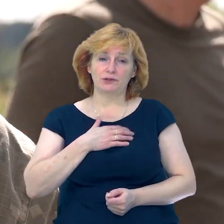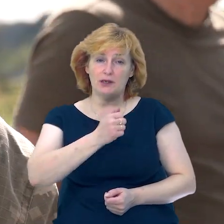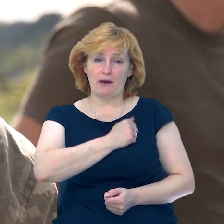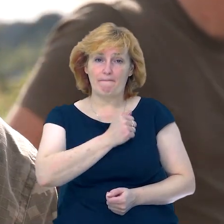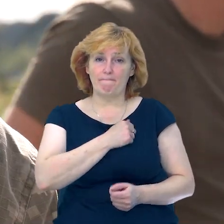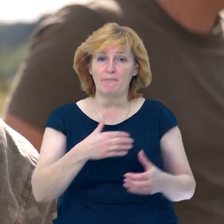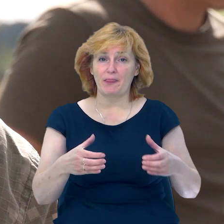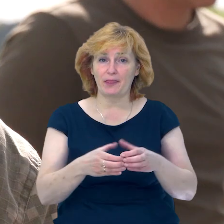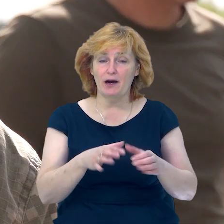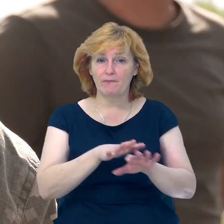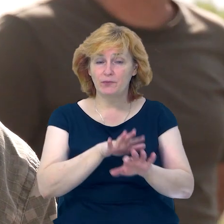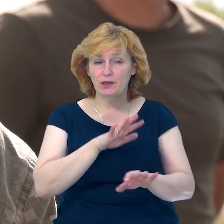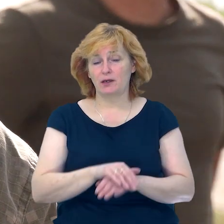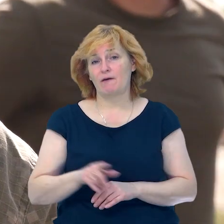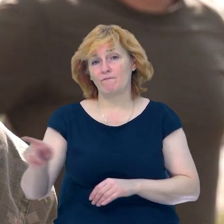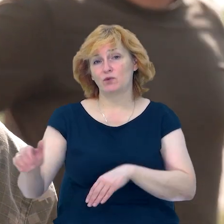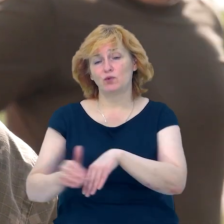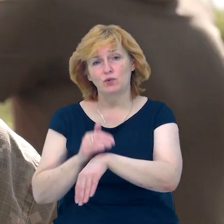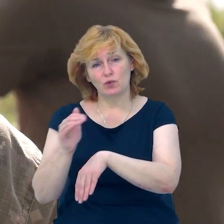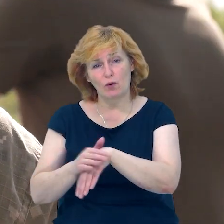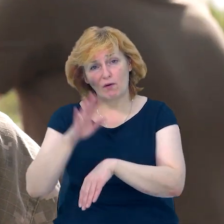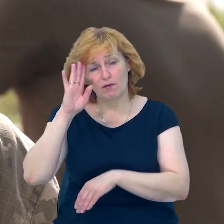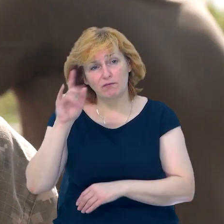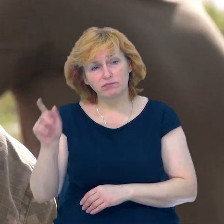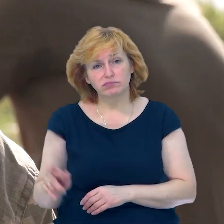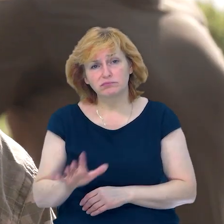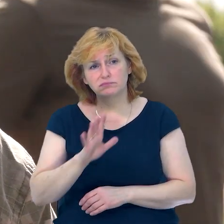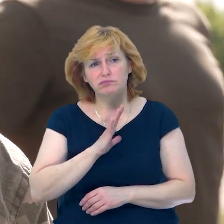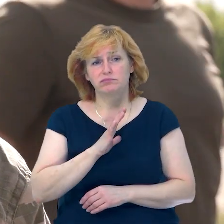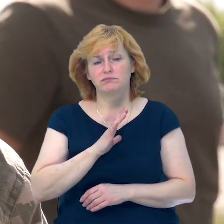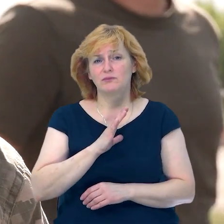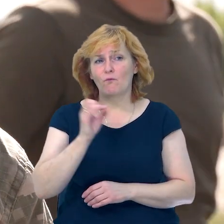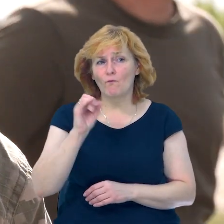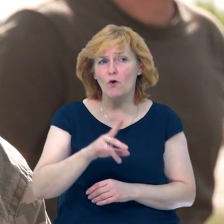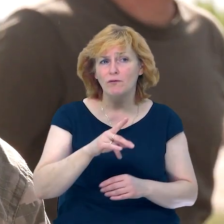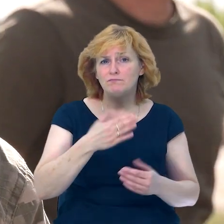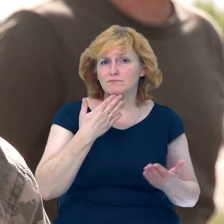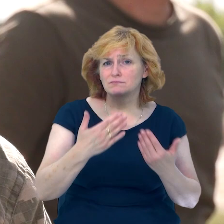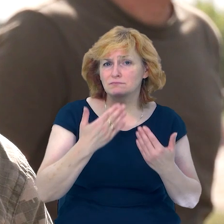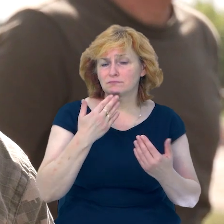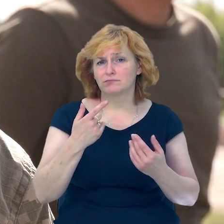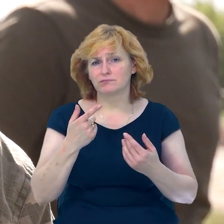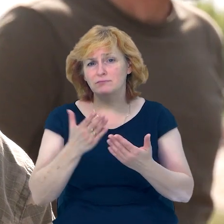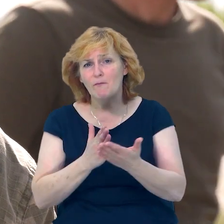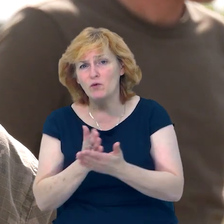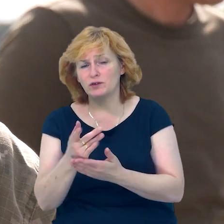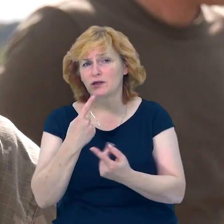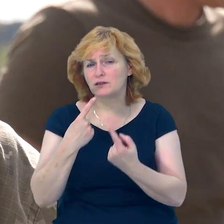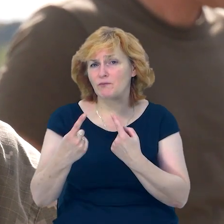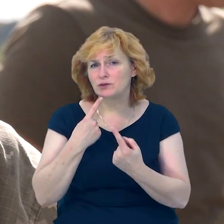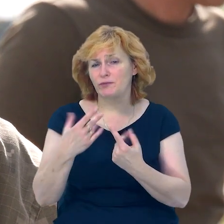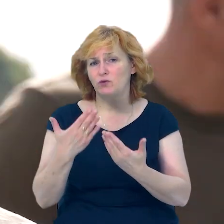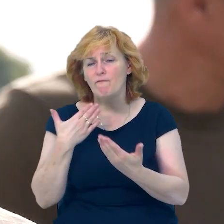Комбат молодий, добрий, до всіх зміг знайти підхід, до кожного, з кожним зміг